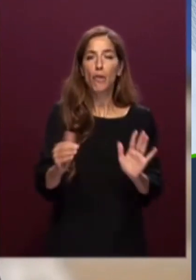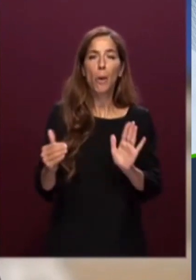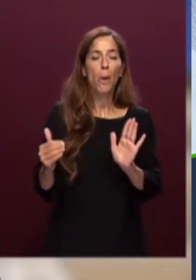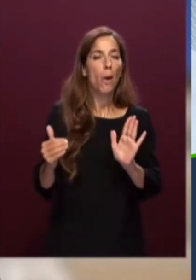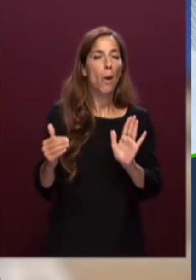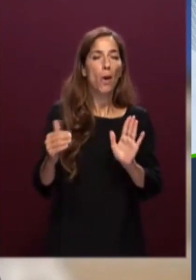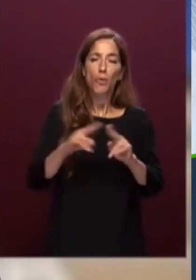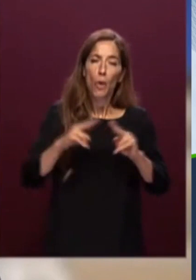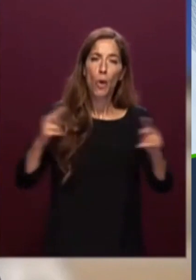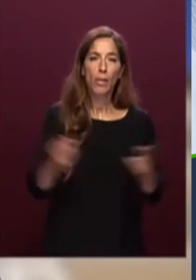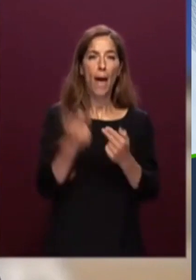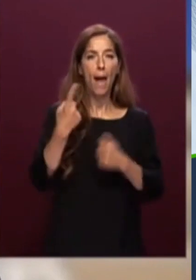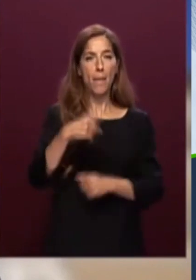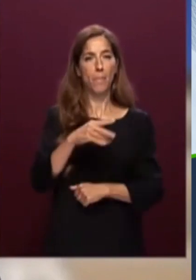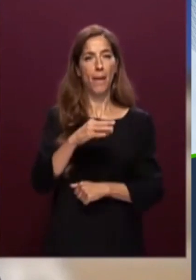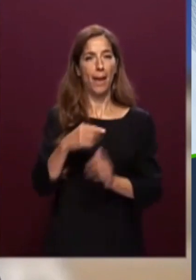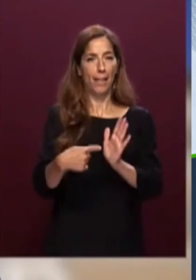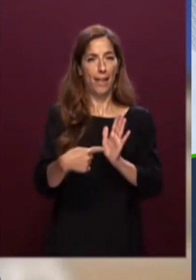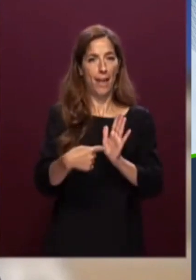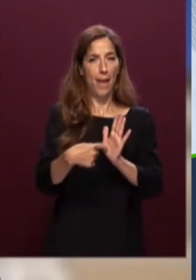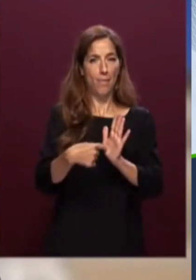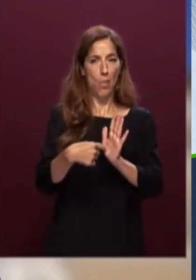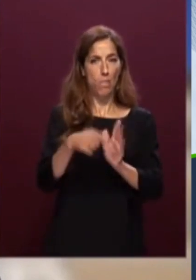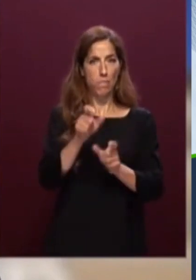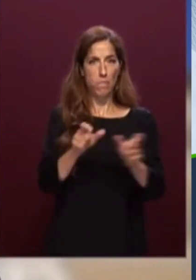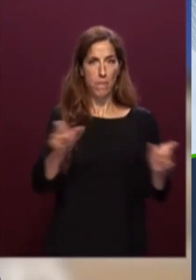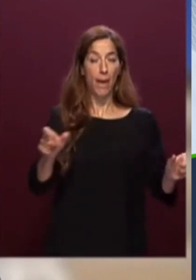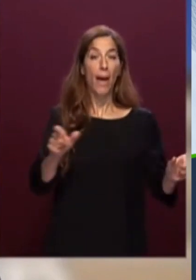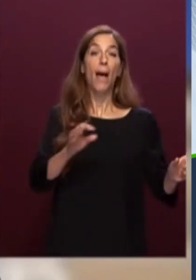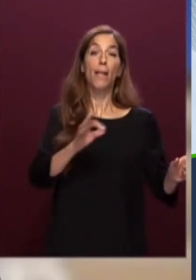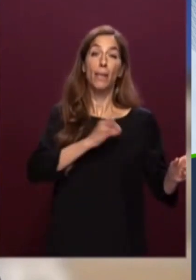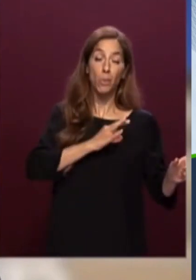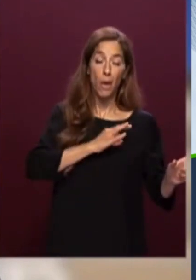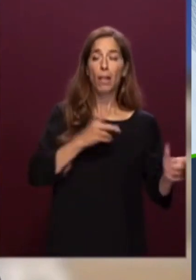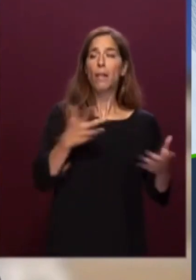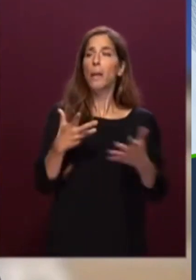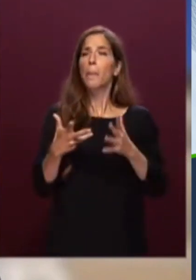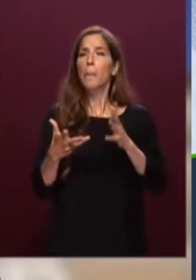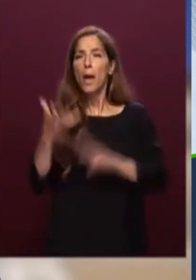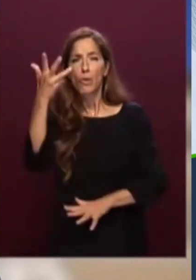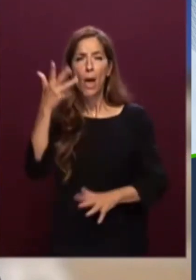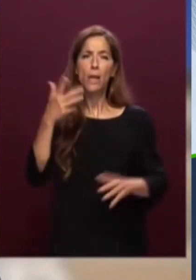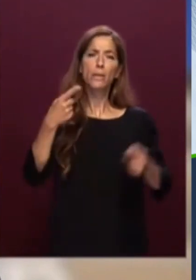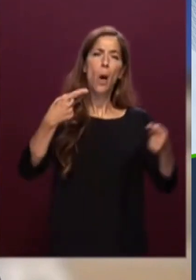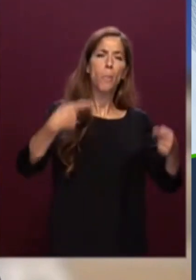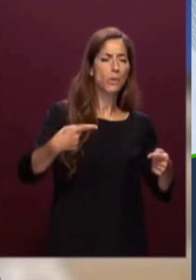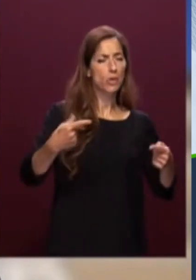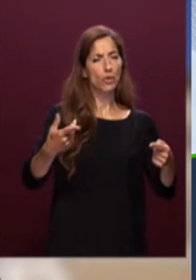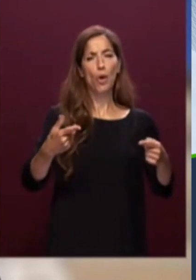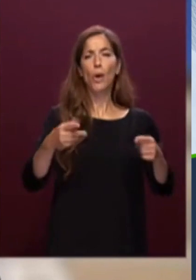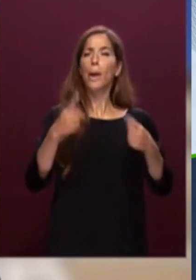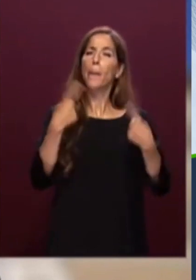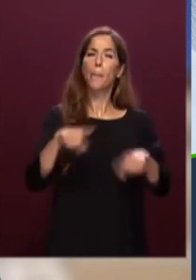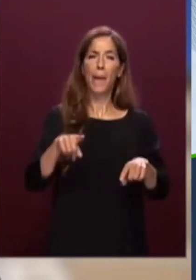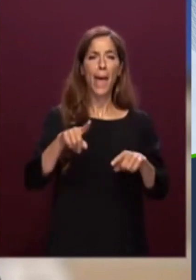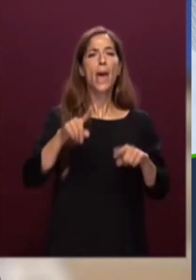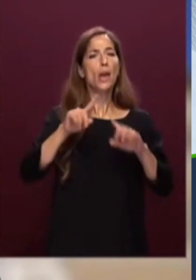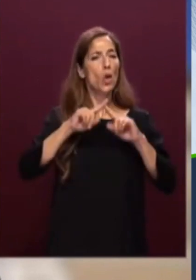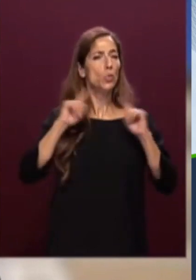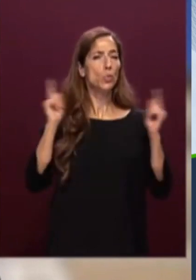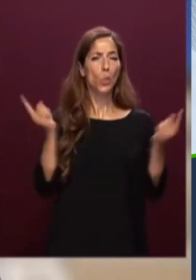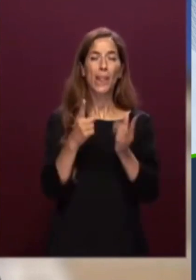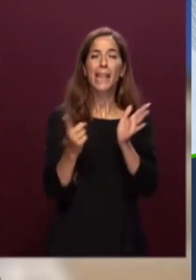Repubblica siano essi appartenenti alla maggioranza e all'opposizione la legislatura che sta